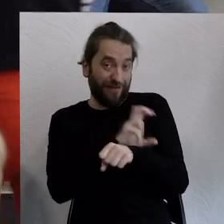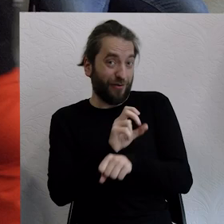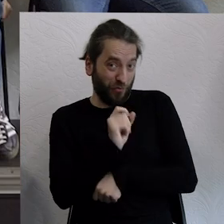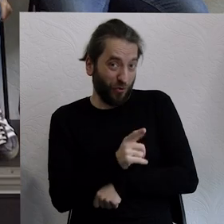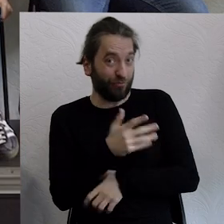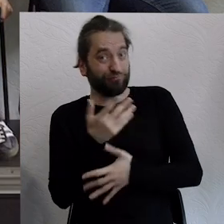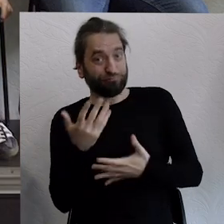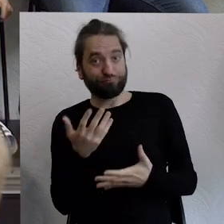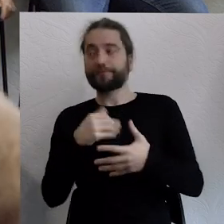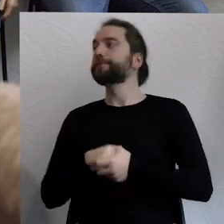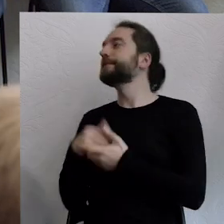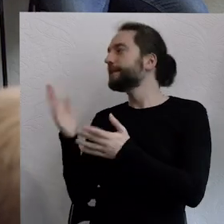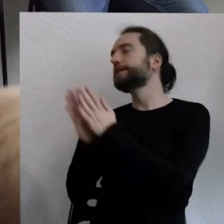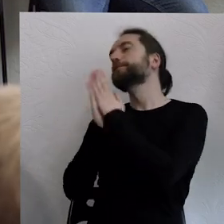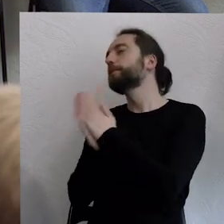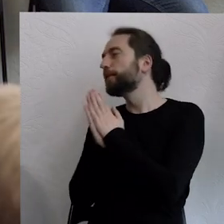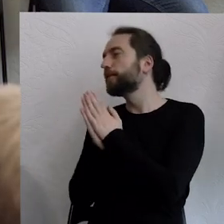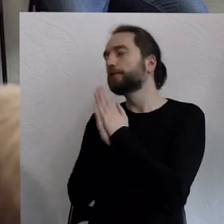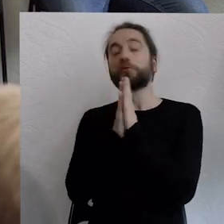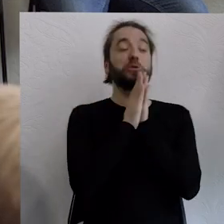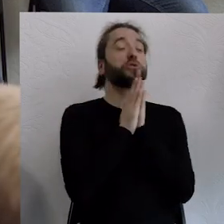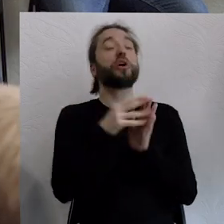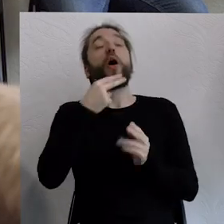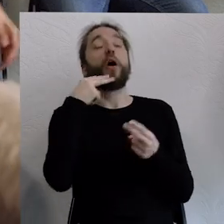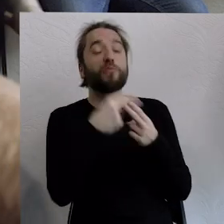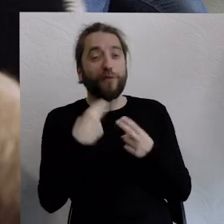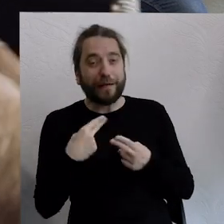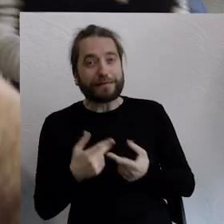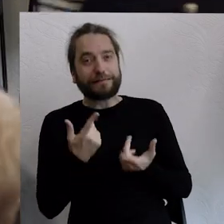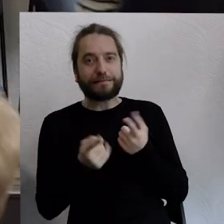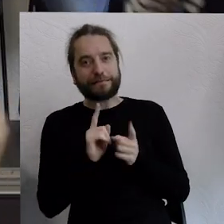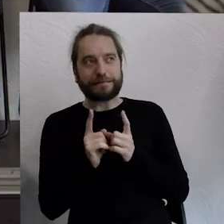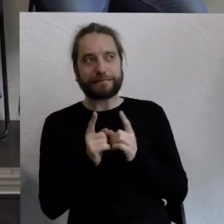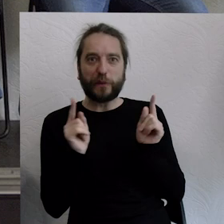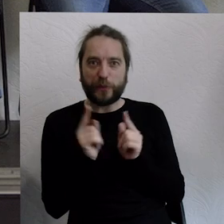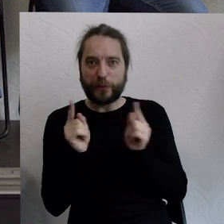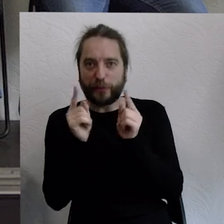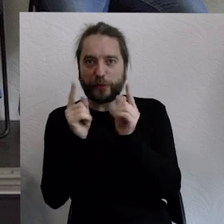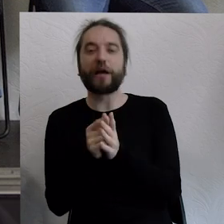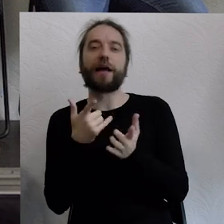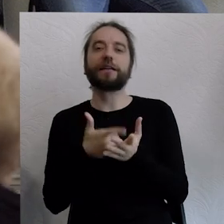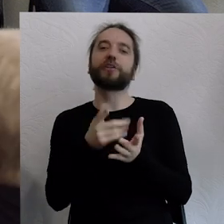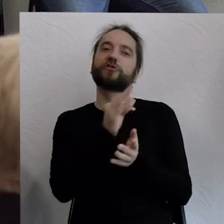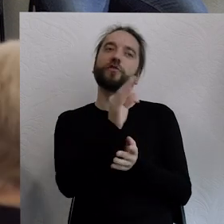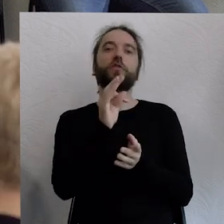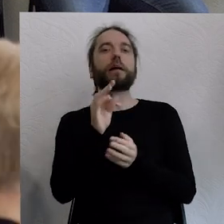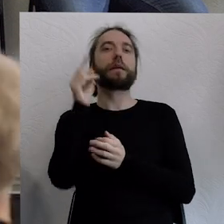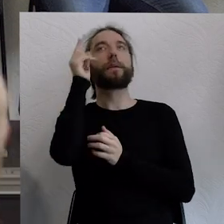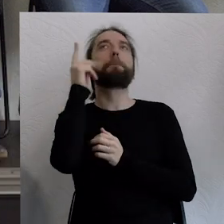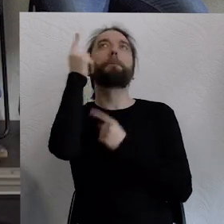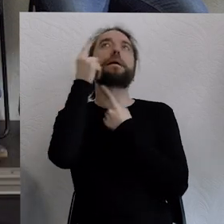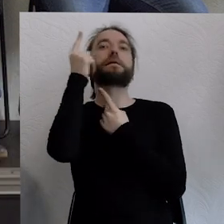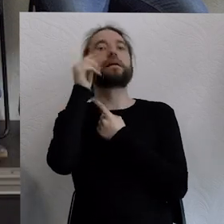poproszę takie też odpowiedzi. Sądzę, że też powoli takie też wasze jakieś różne refleksje, bo